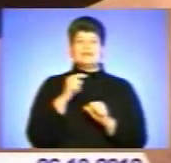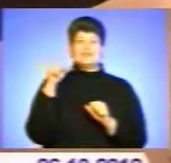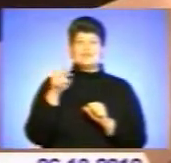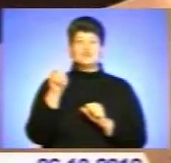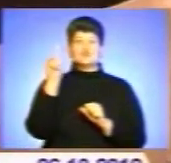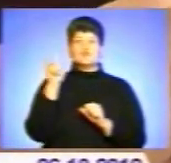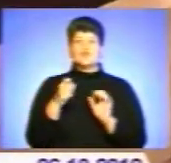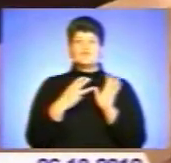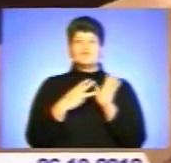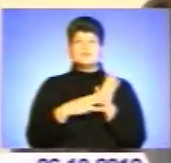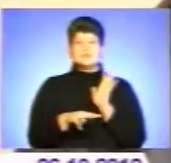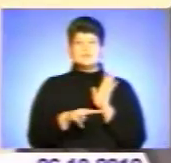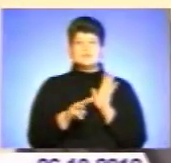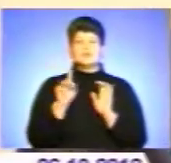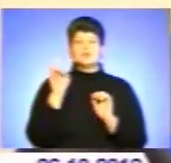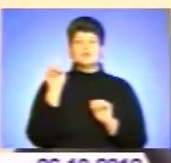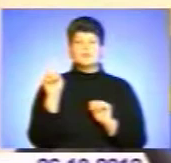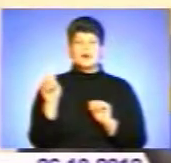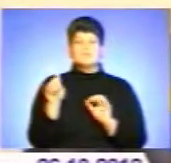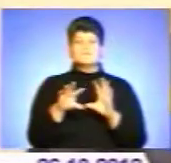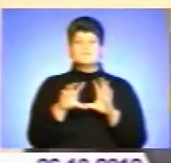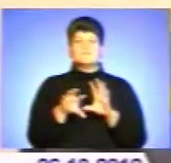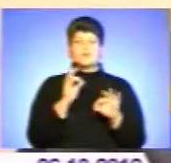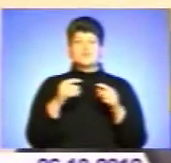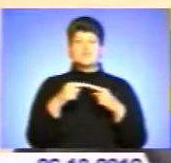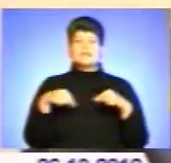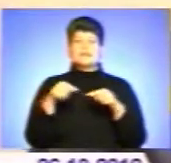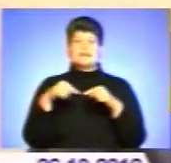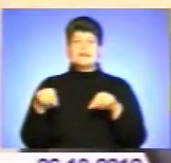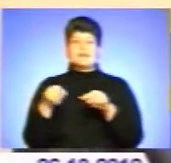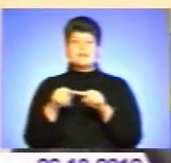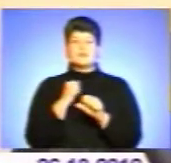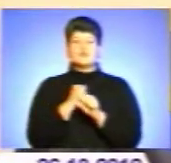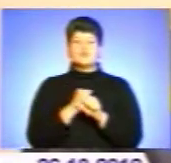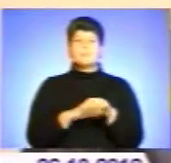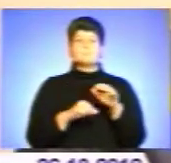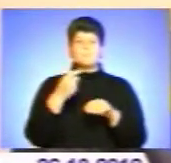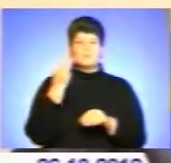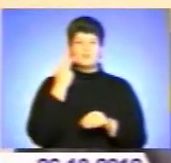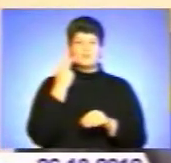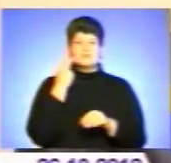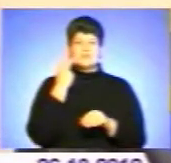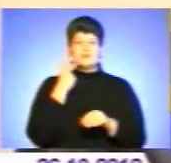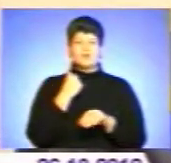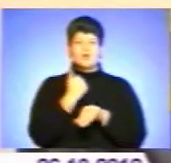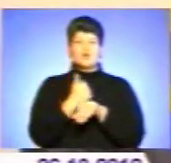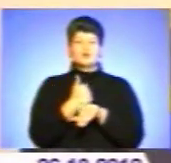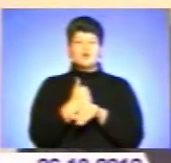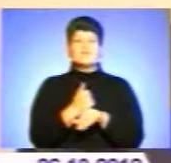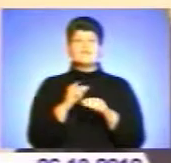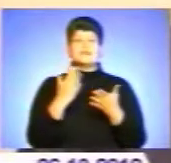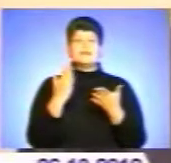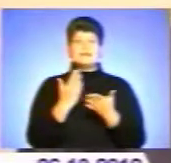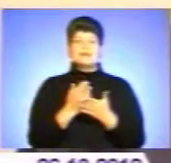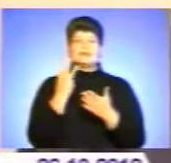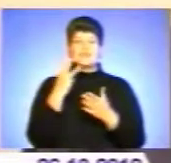1181 виборча дільниця, яка діє на постійній основі, та три виборчі дільниці,